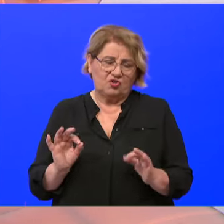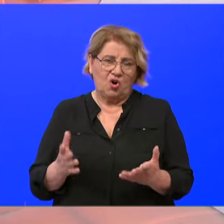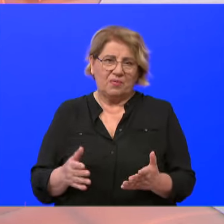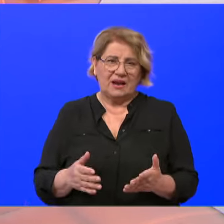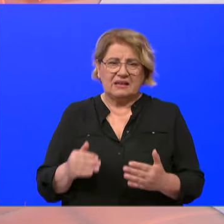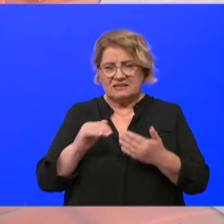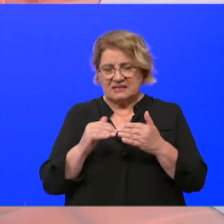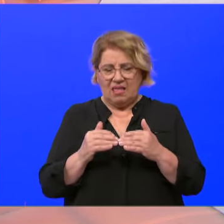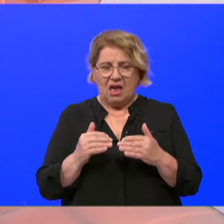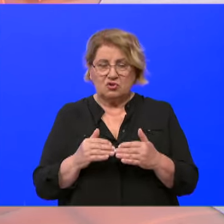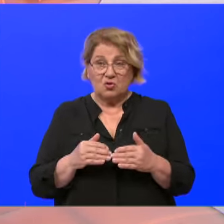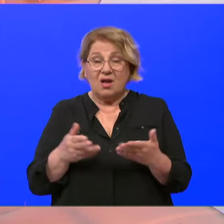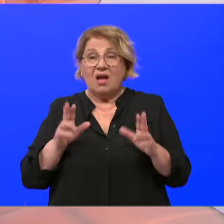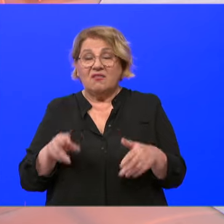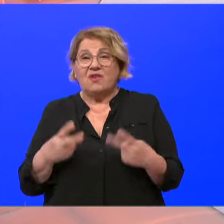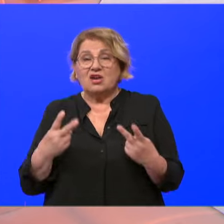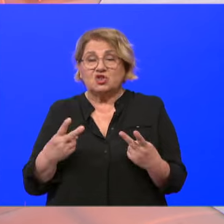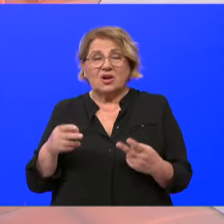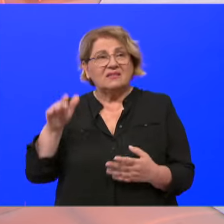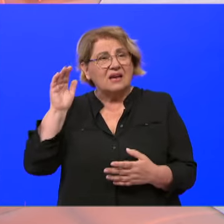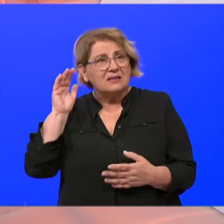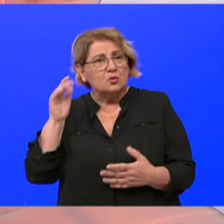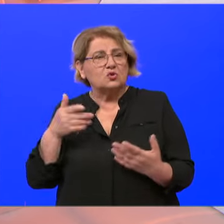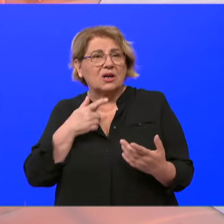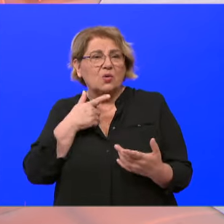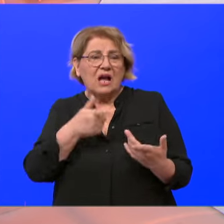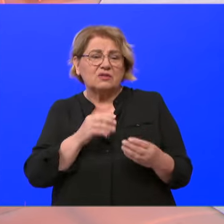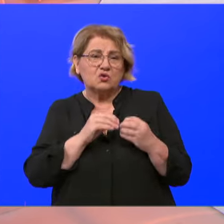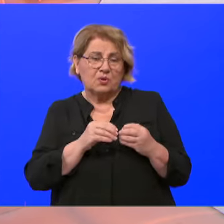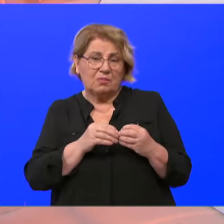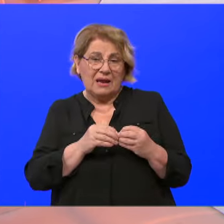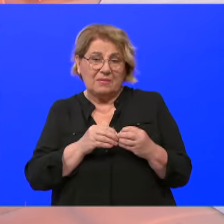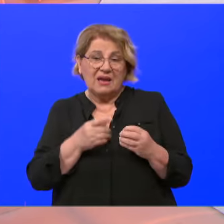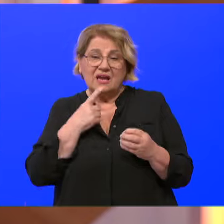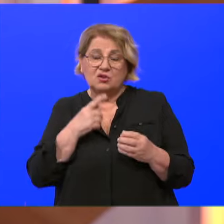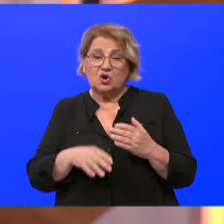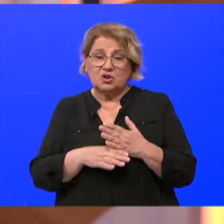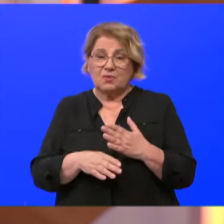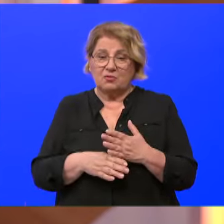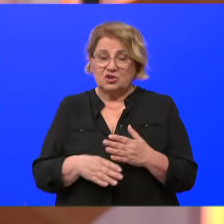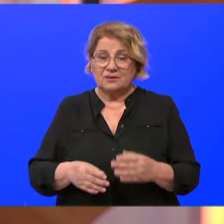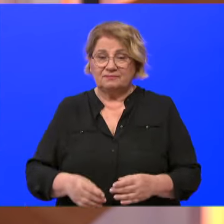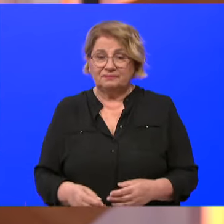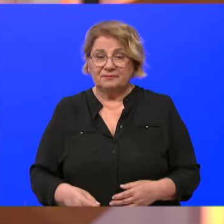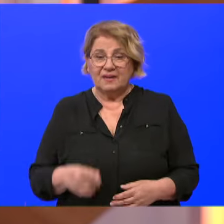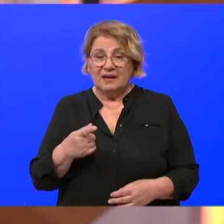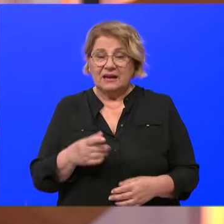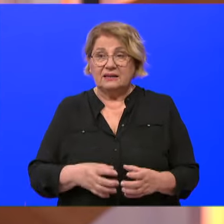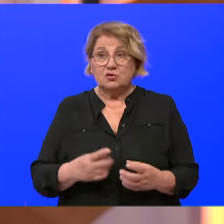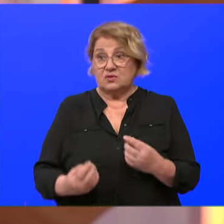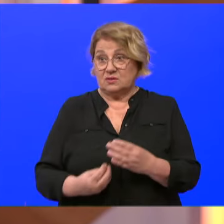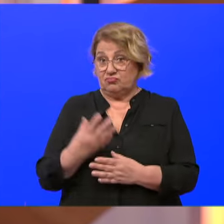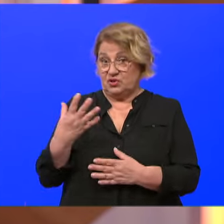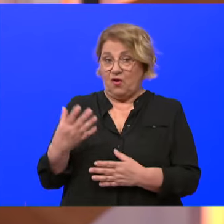tko će ih saslušati, tko ih neće osuđivati i tko će im pomoći. Evo točno, ljudi, kad smo nastali,